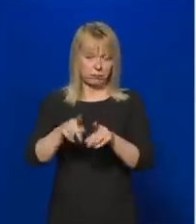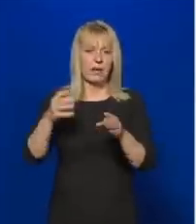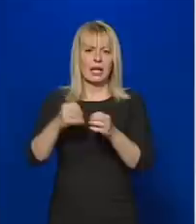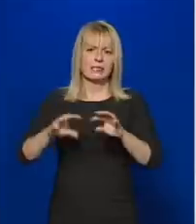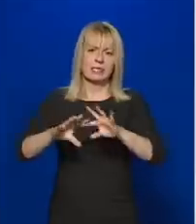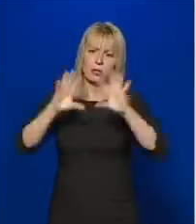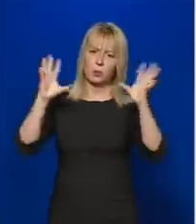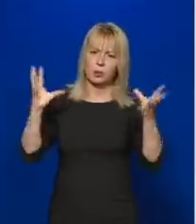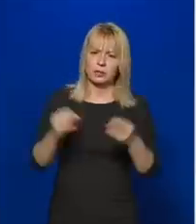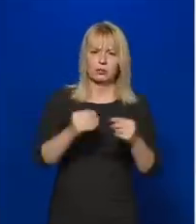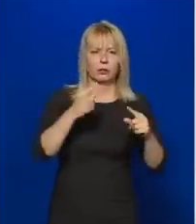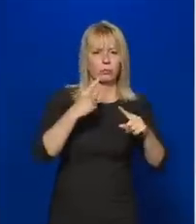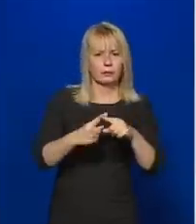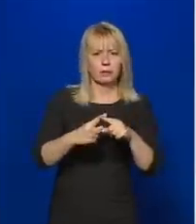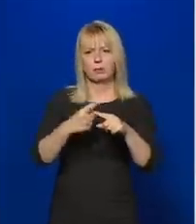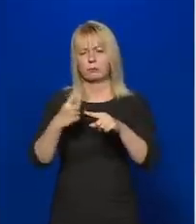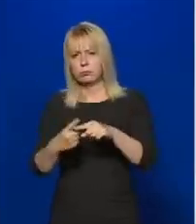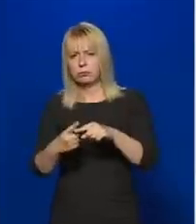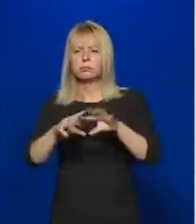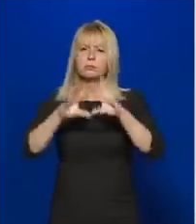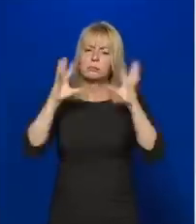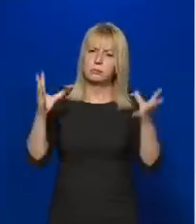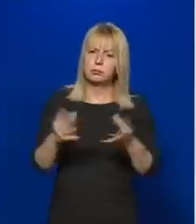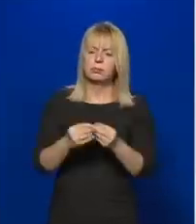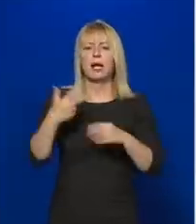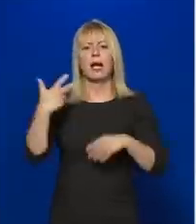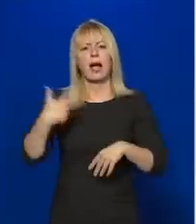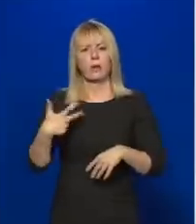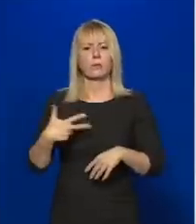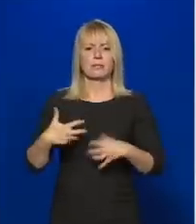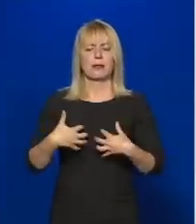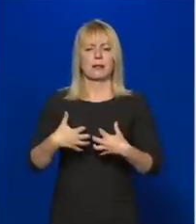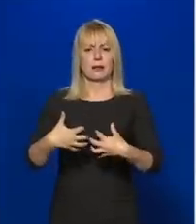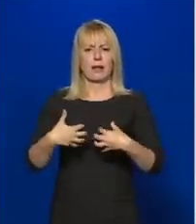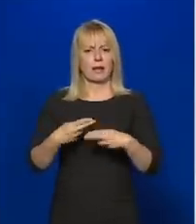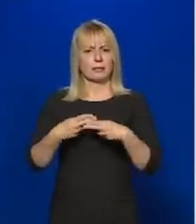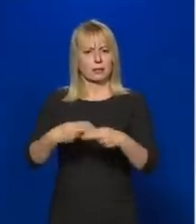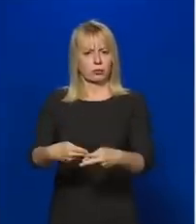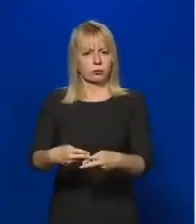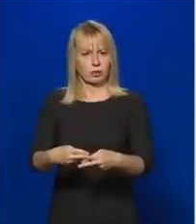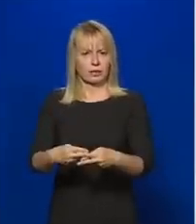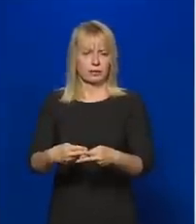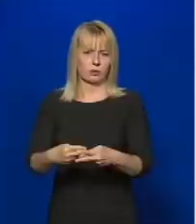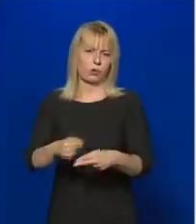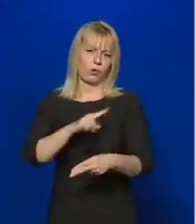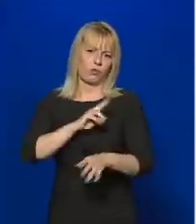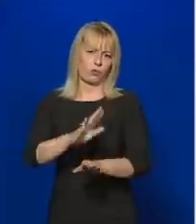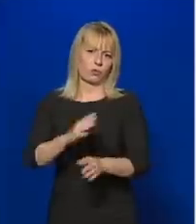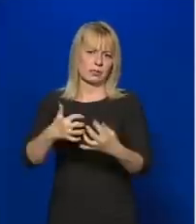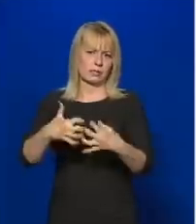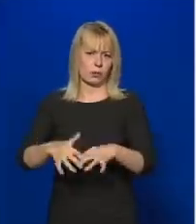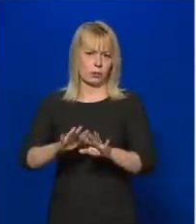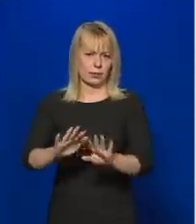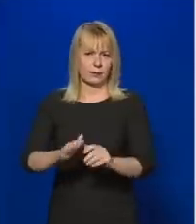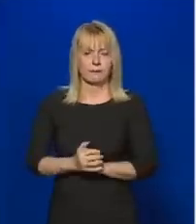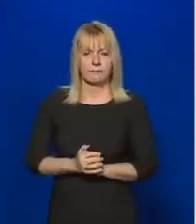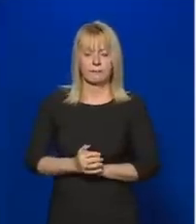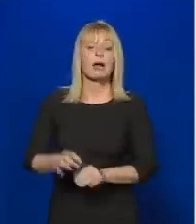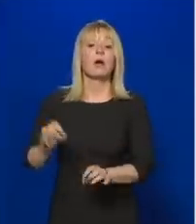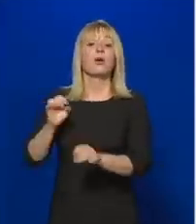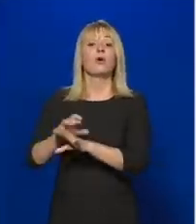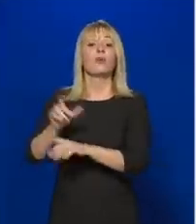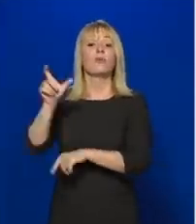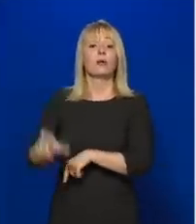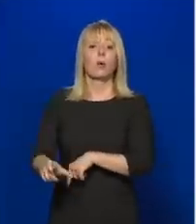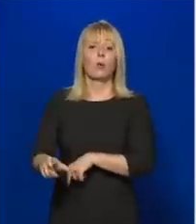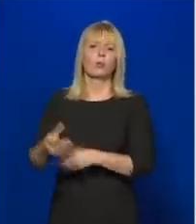lélegeztetőgép funkcióval rendelkező gép. Azt mondták a virológusok, illetve